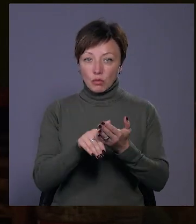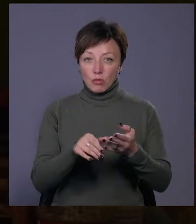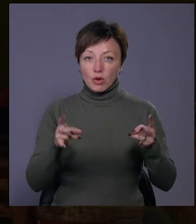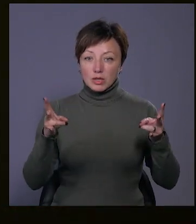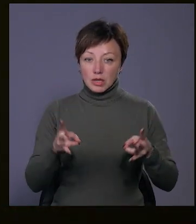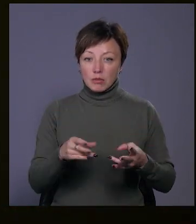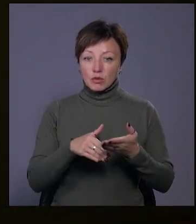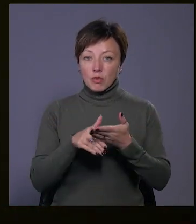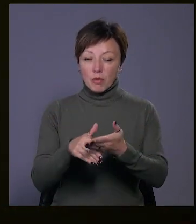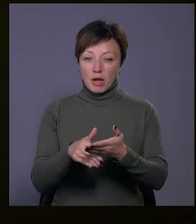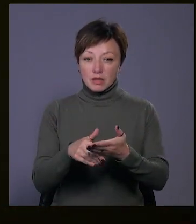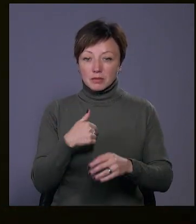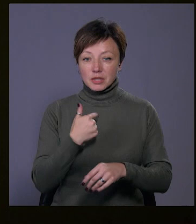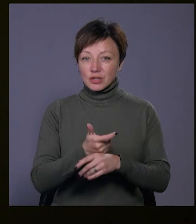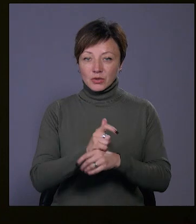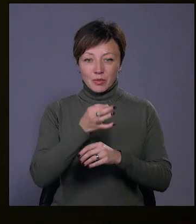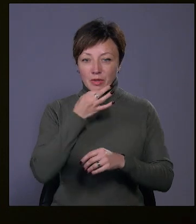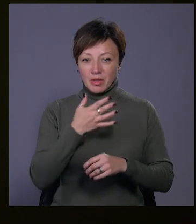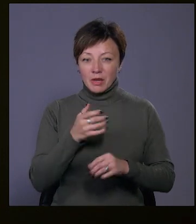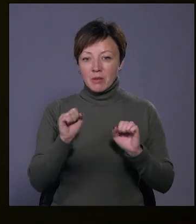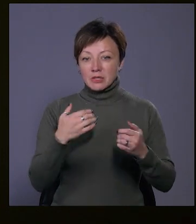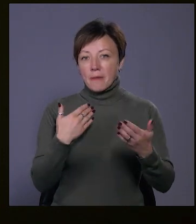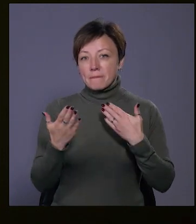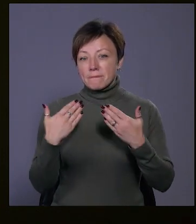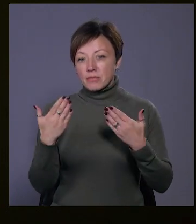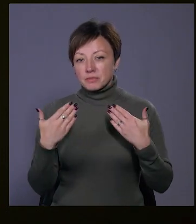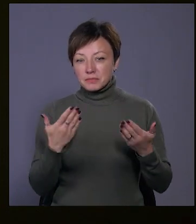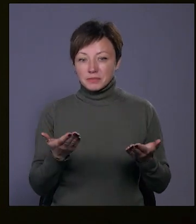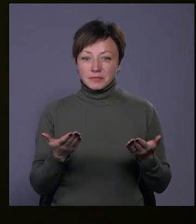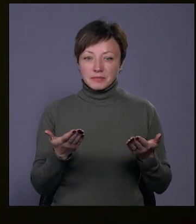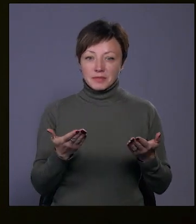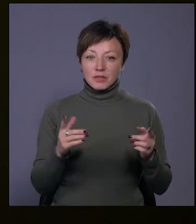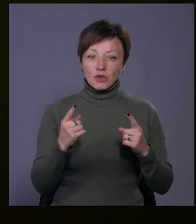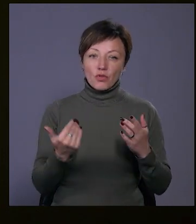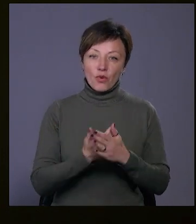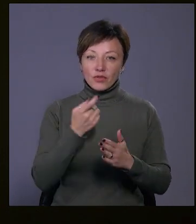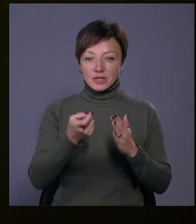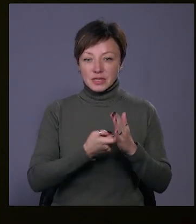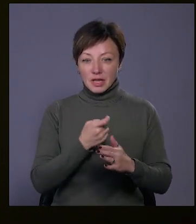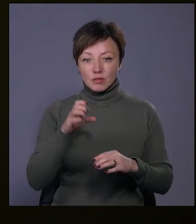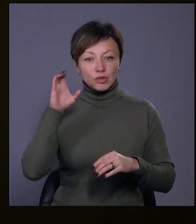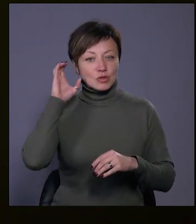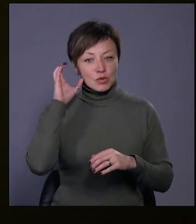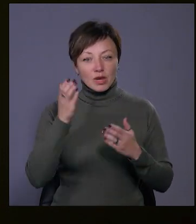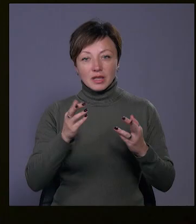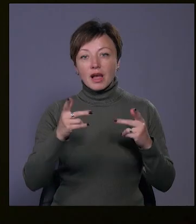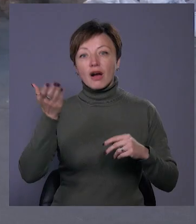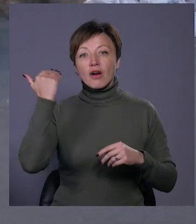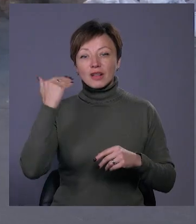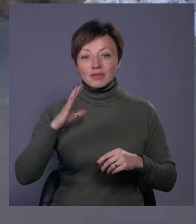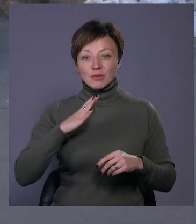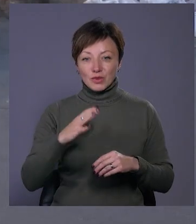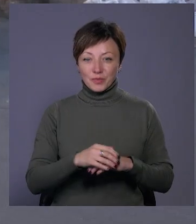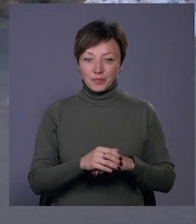допомагати. Мені дуже подобається. З ними вона поспілкуватися, щось нового дізнатися, послухати, як колись було.